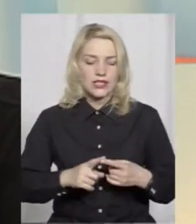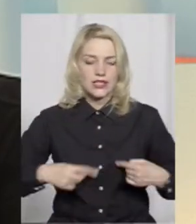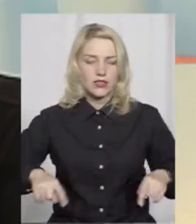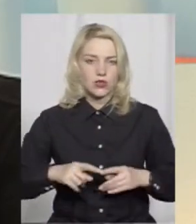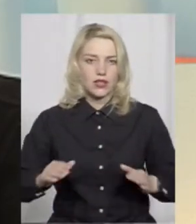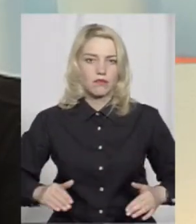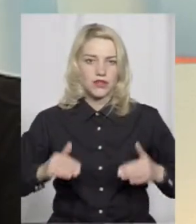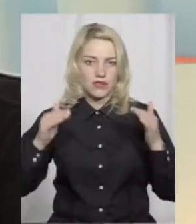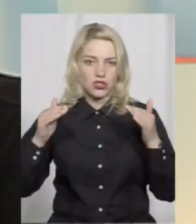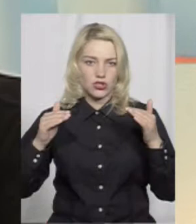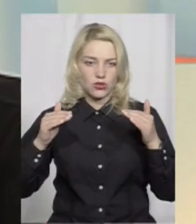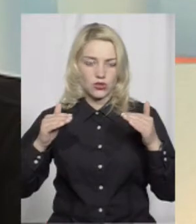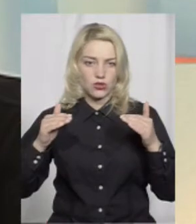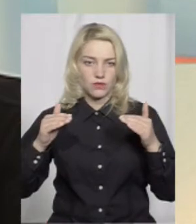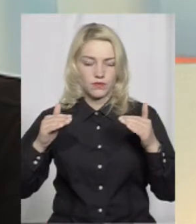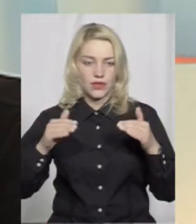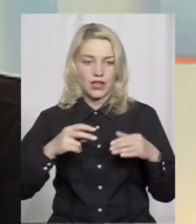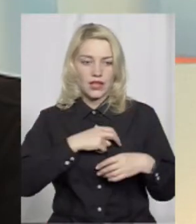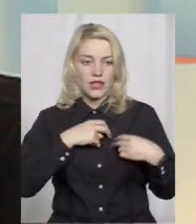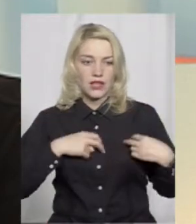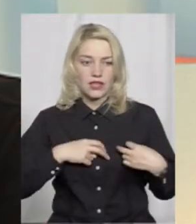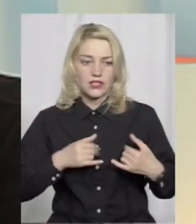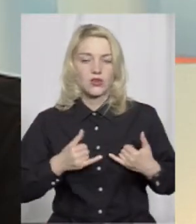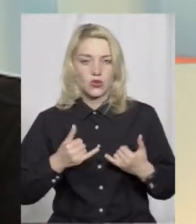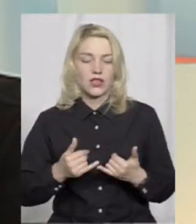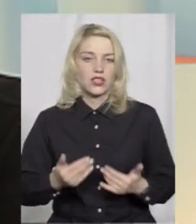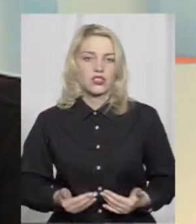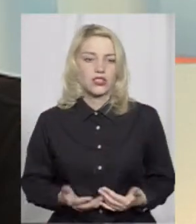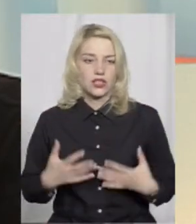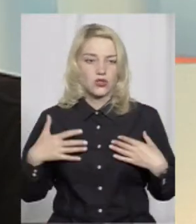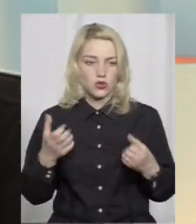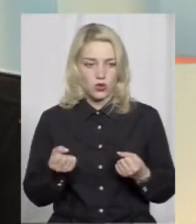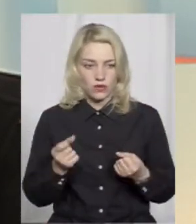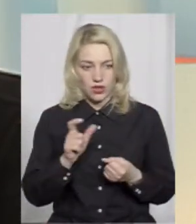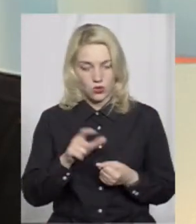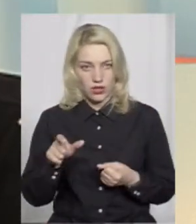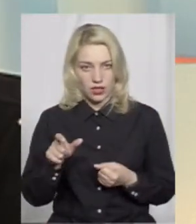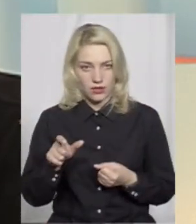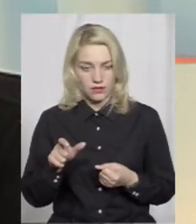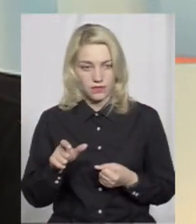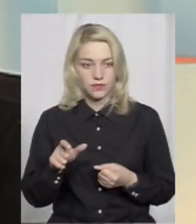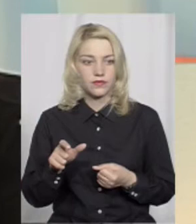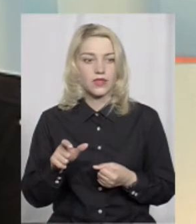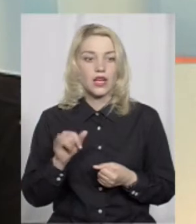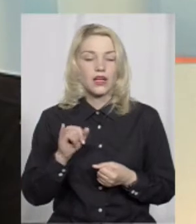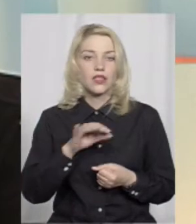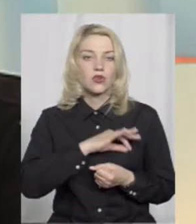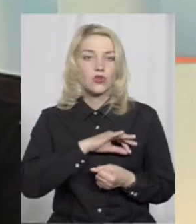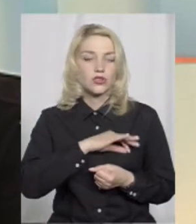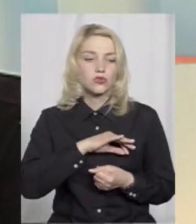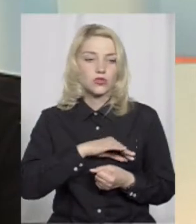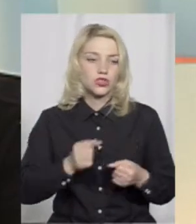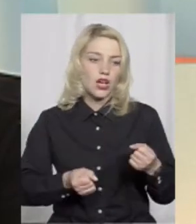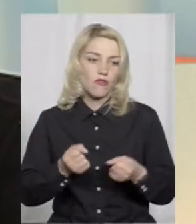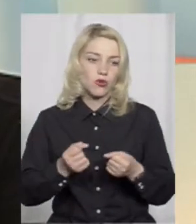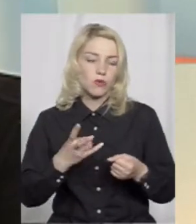підвищеного ризику для життя та здоров'я людей. І користуючись